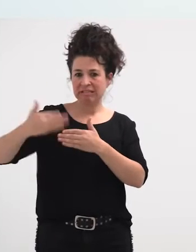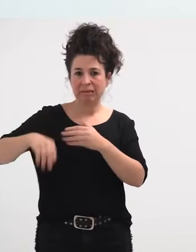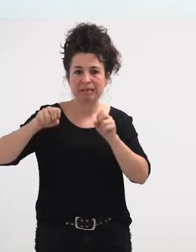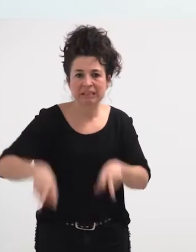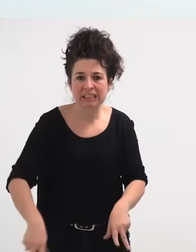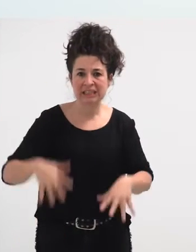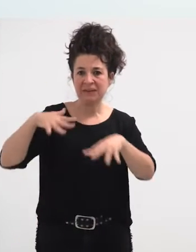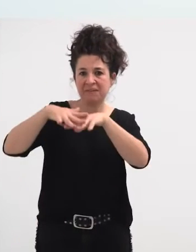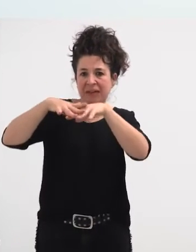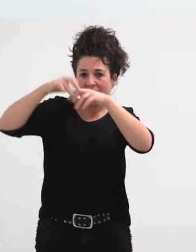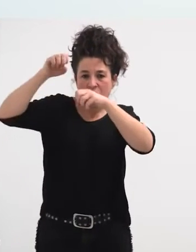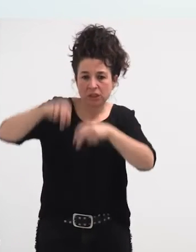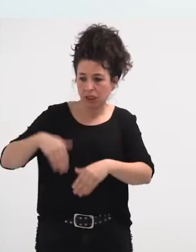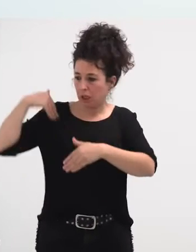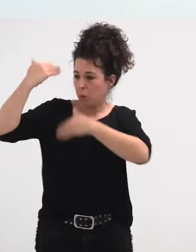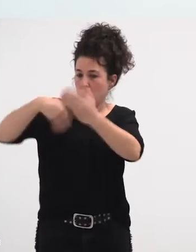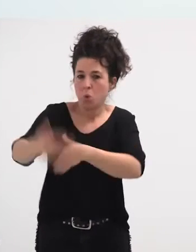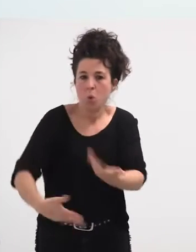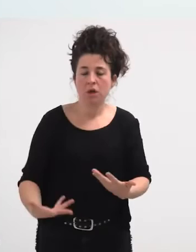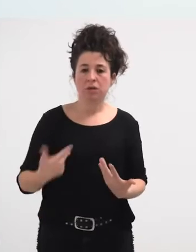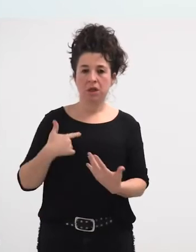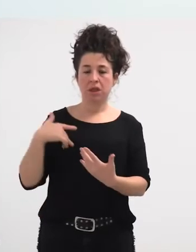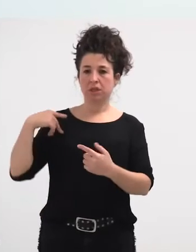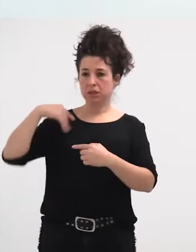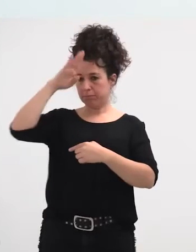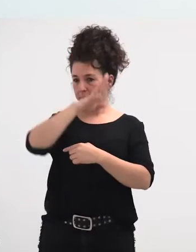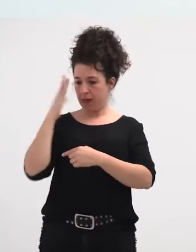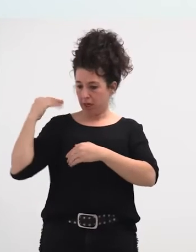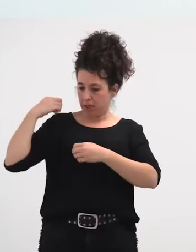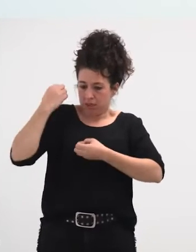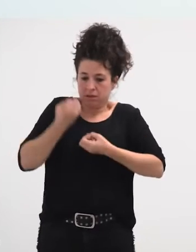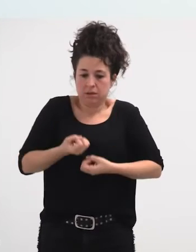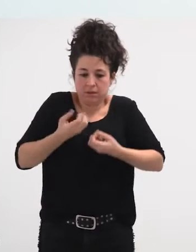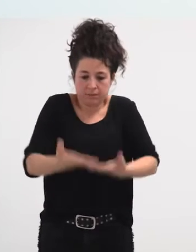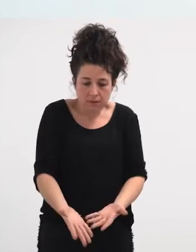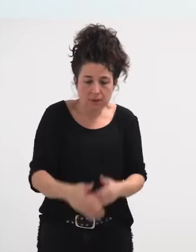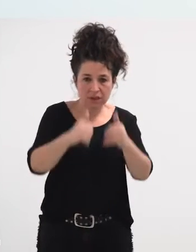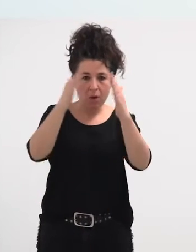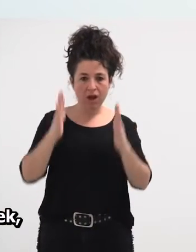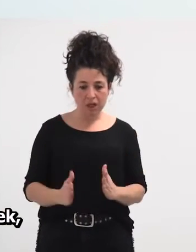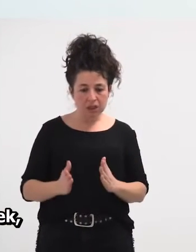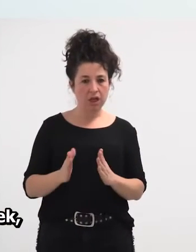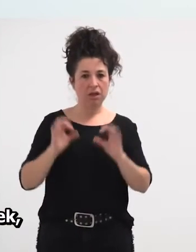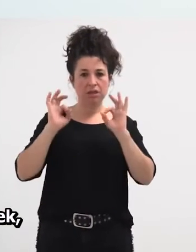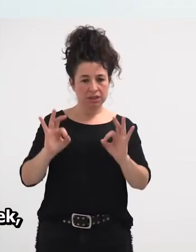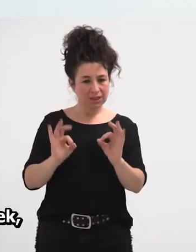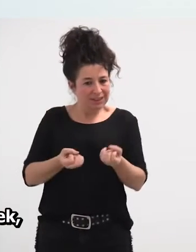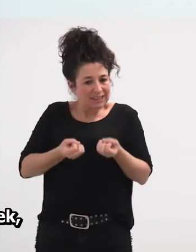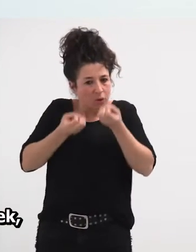eta inolako filtrori gabe, eta orduan, jaso dituzte jendeak, gura zo, eta etxeetan, esaten diren gauzak dira, niri,